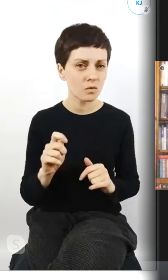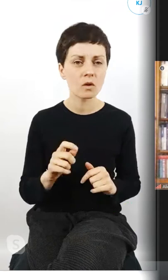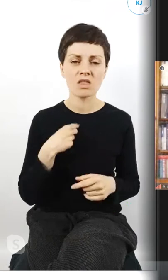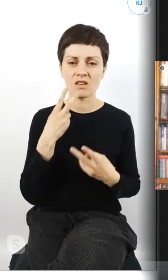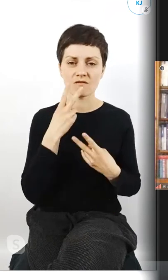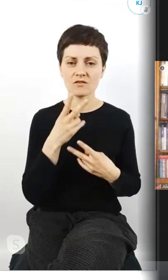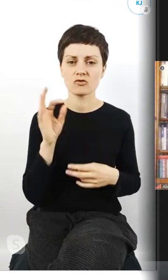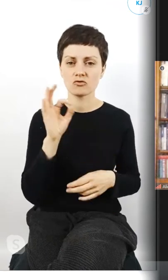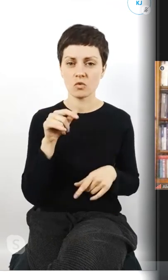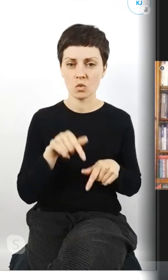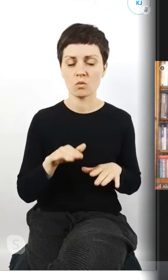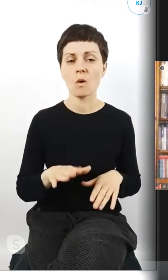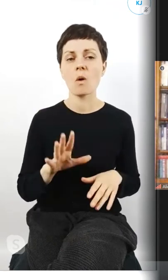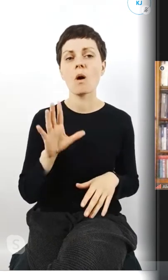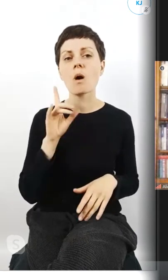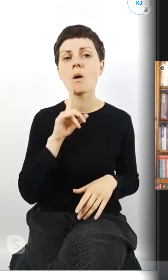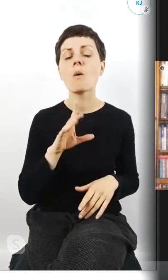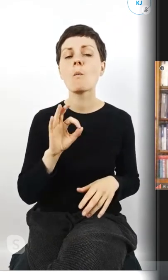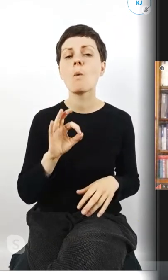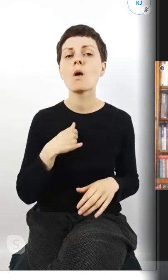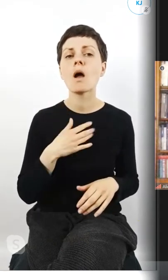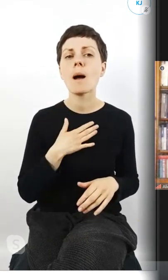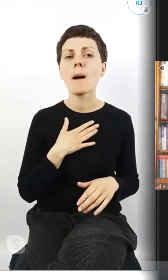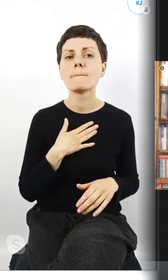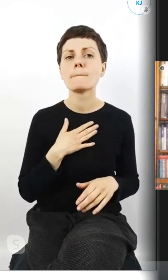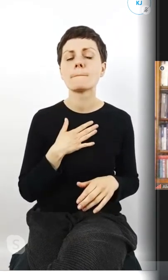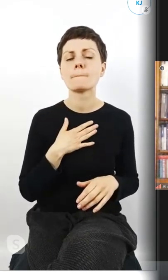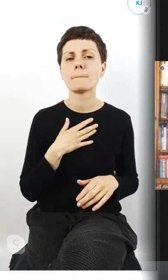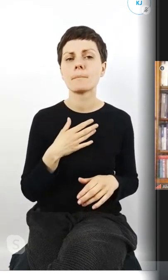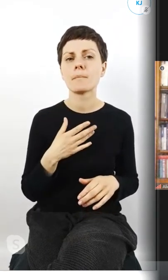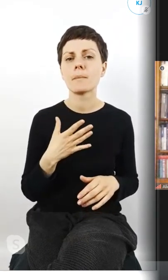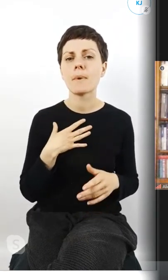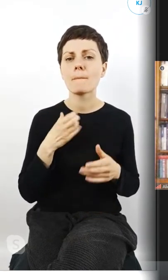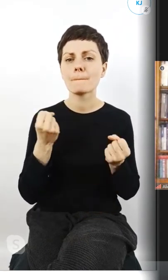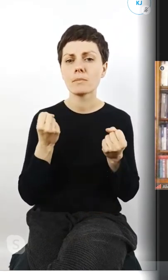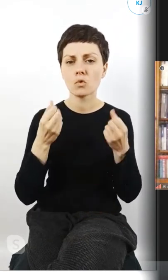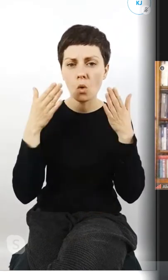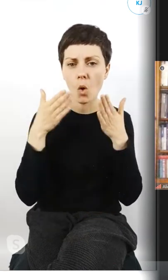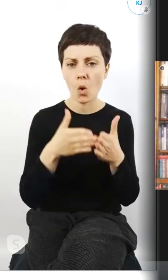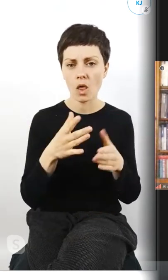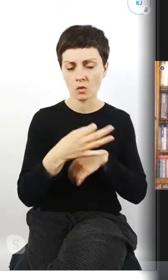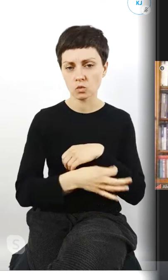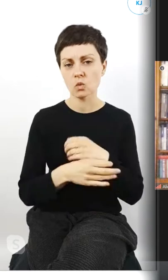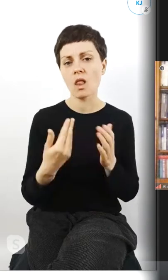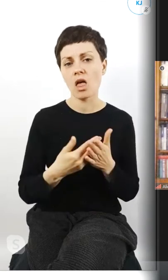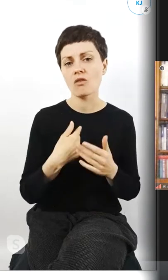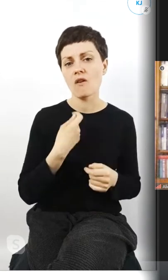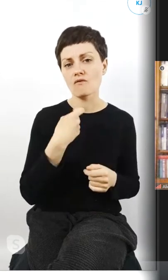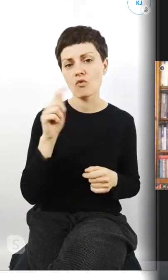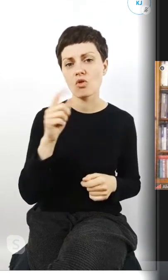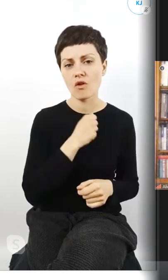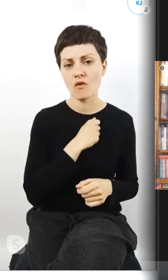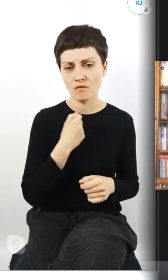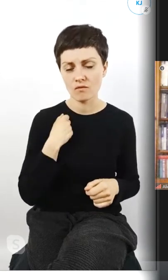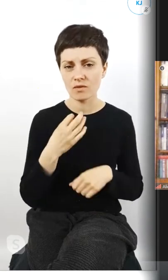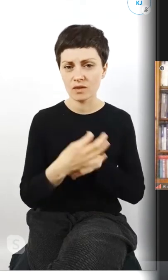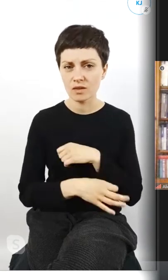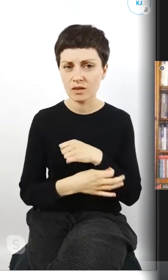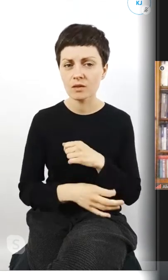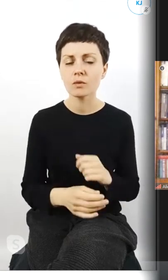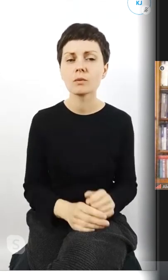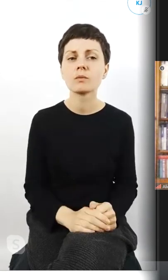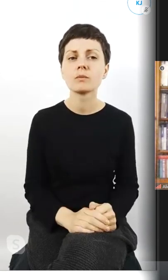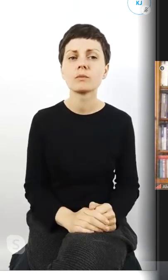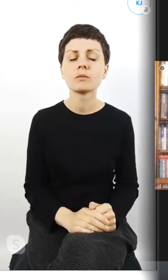bardzo konkretne swoje studiacje więc jadę do Warszawy 11 ale też właśnie